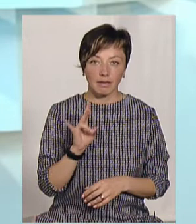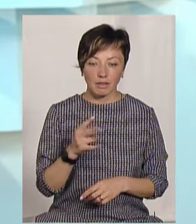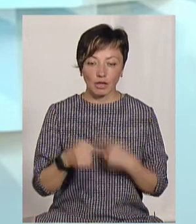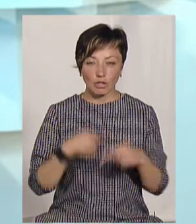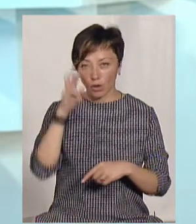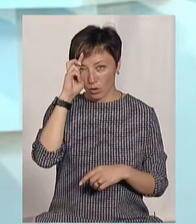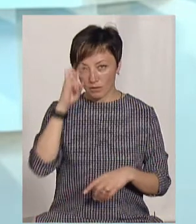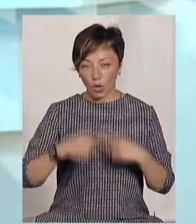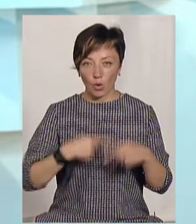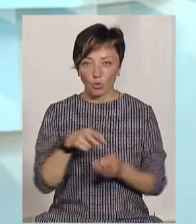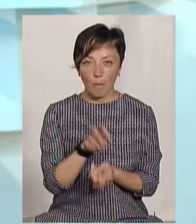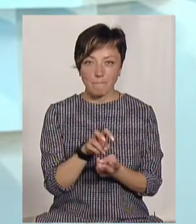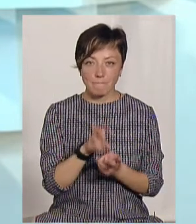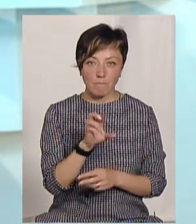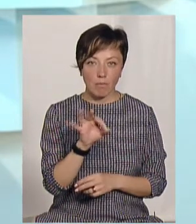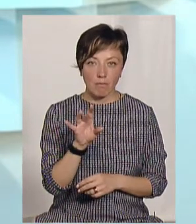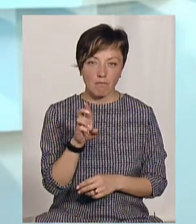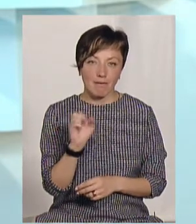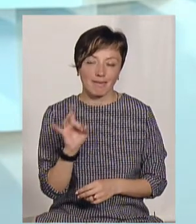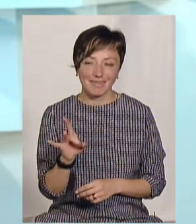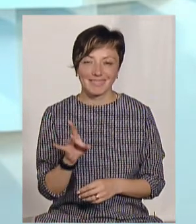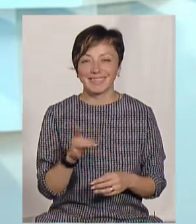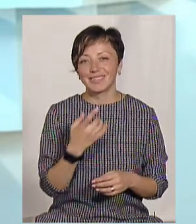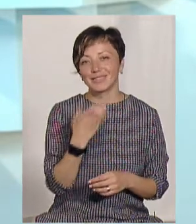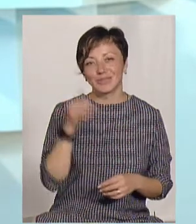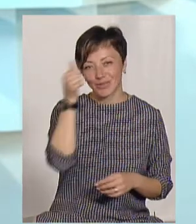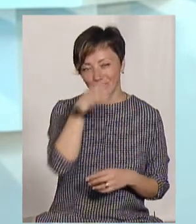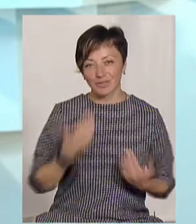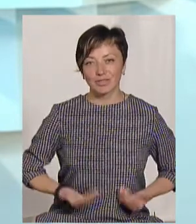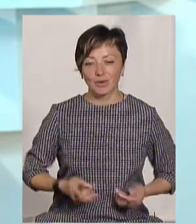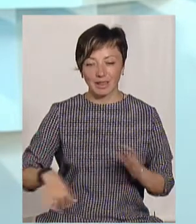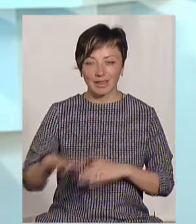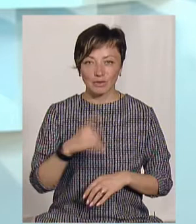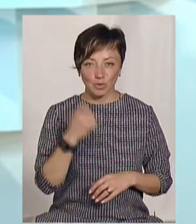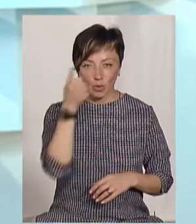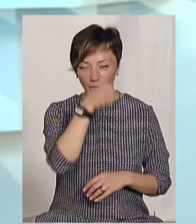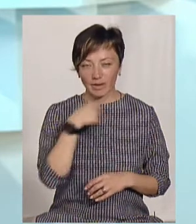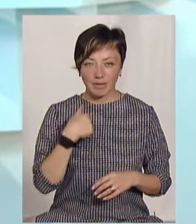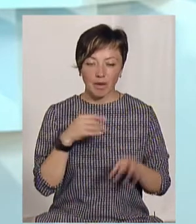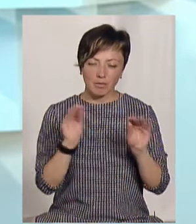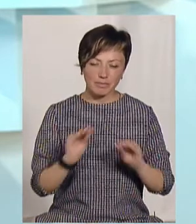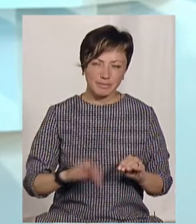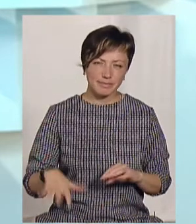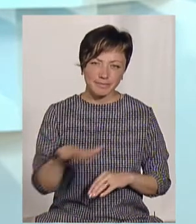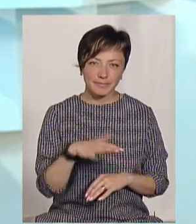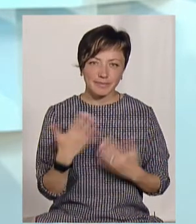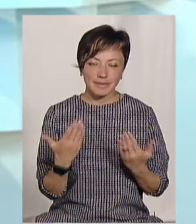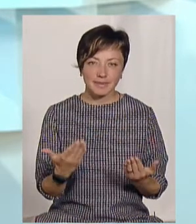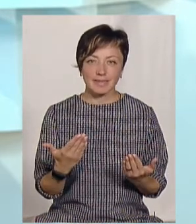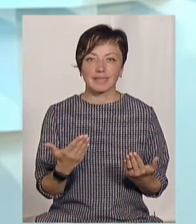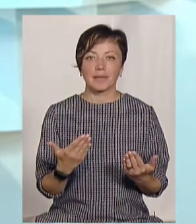нащадка королівського роду бобрів, які протягом вже там століть живуть на цій території. У нас ця історія вся описана, в нього є,